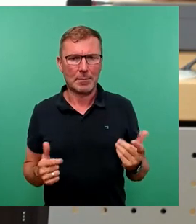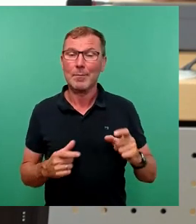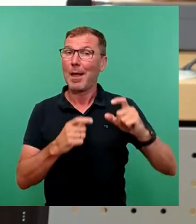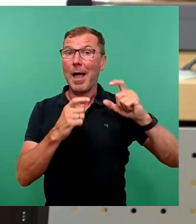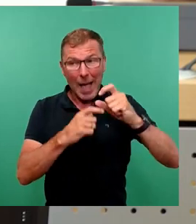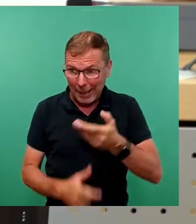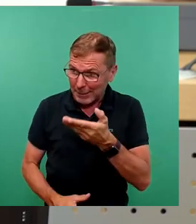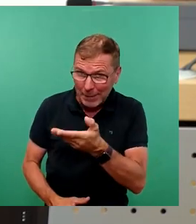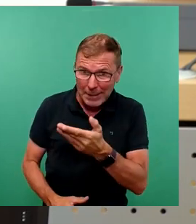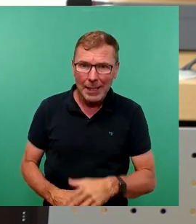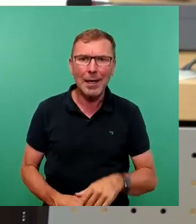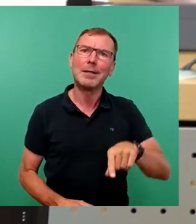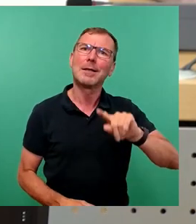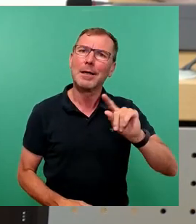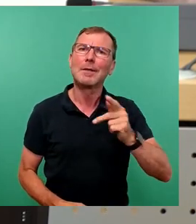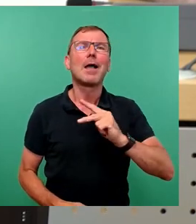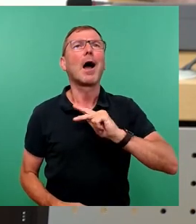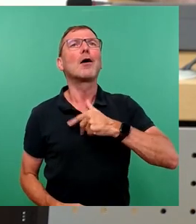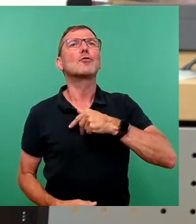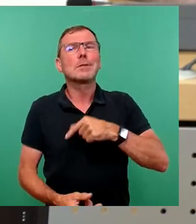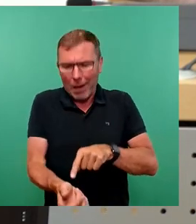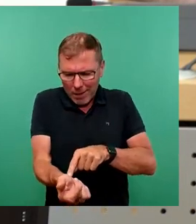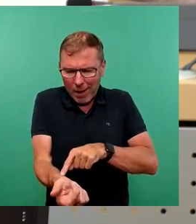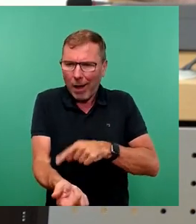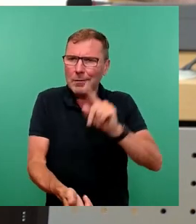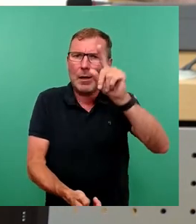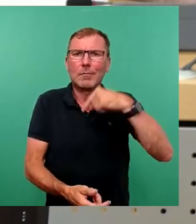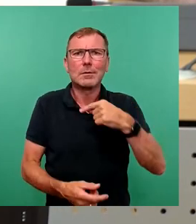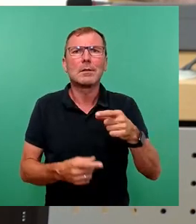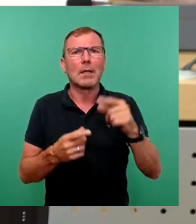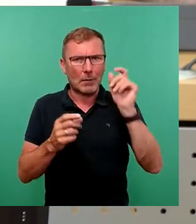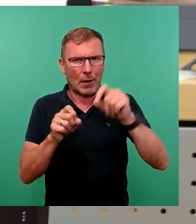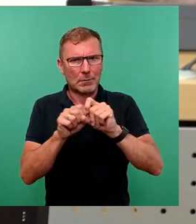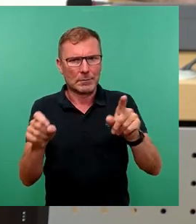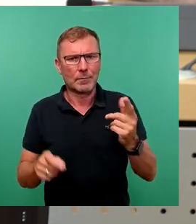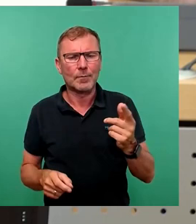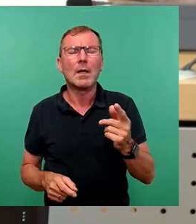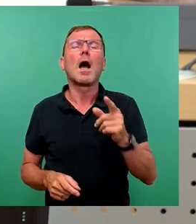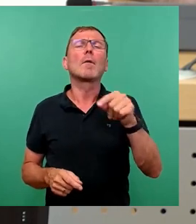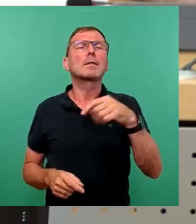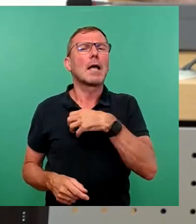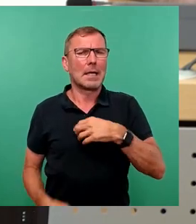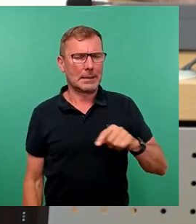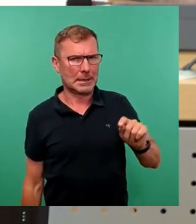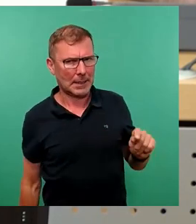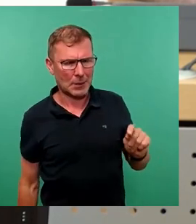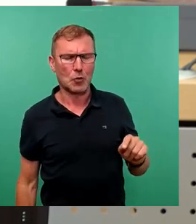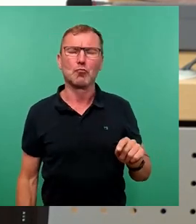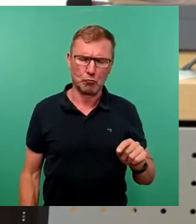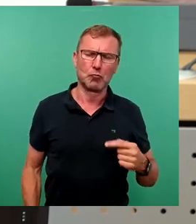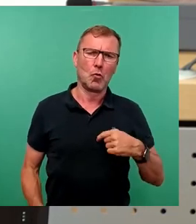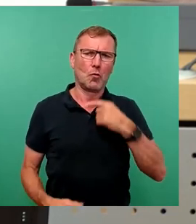SPD hat jetzt wieder ihre soziale Ader entdeckt. Die hat sie ja so gerade im Bund, hat sie ein bisschen verloren gehabt. Aber in Dresden, wie sie jetzt im Dresden-Pass